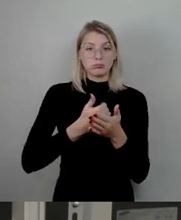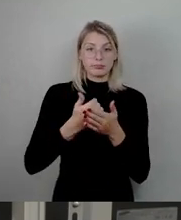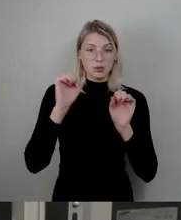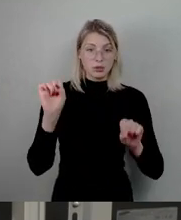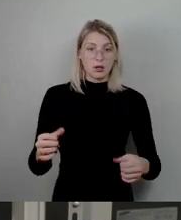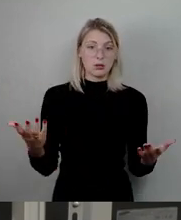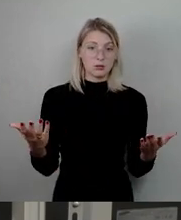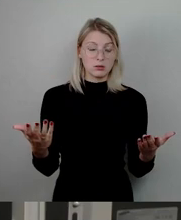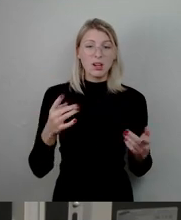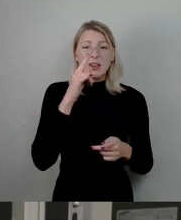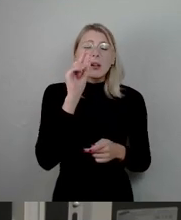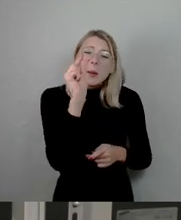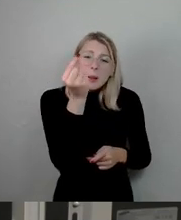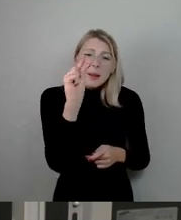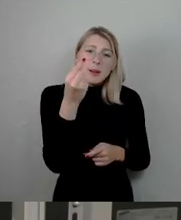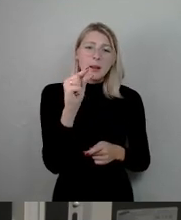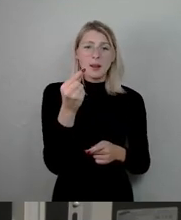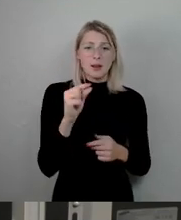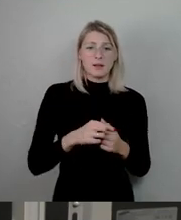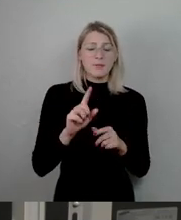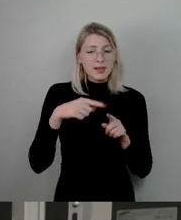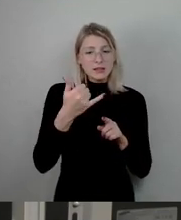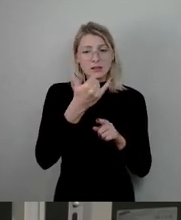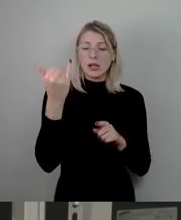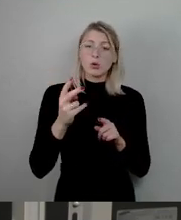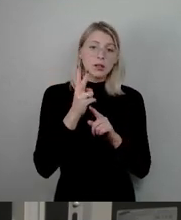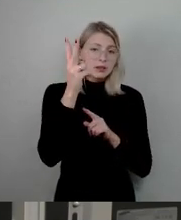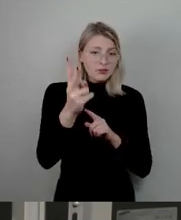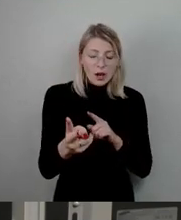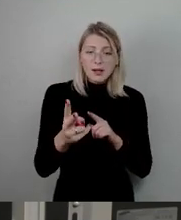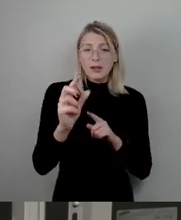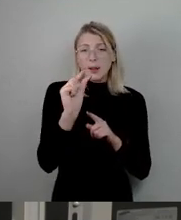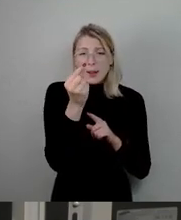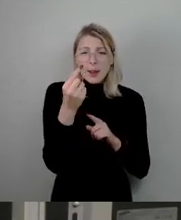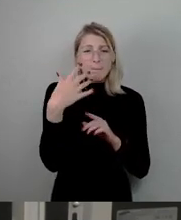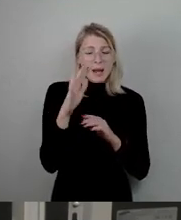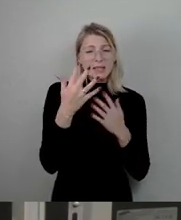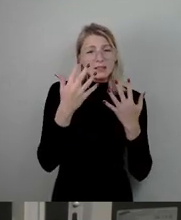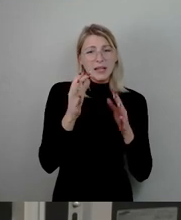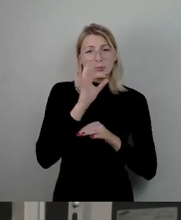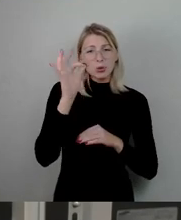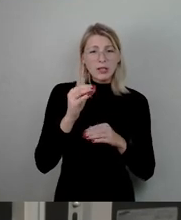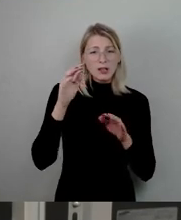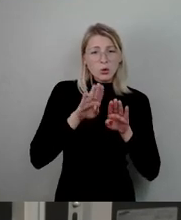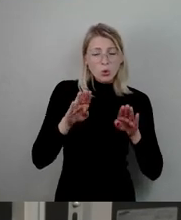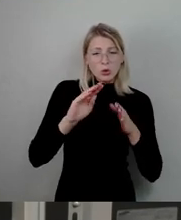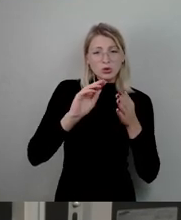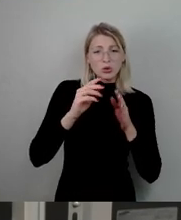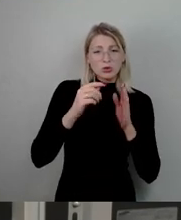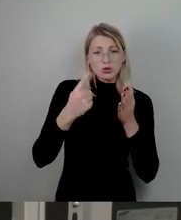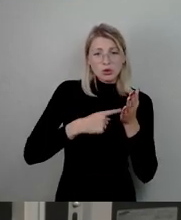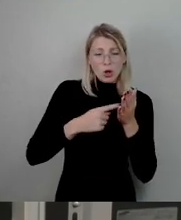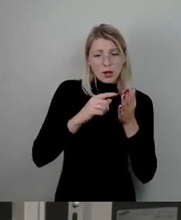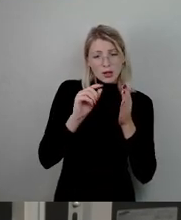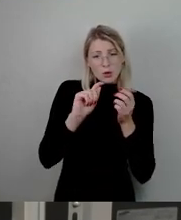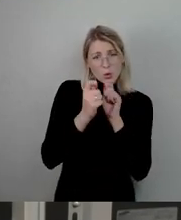bisschen im nächsten Jahr oder übernächsten Jahr, wenn wir 10 Prozent an der Grundsteuer drehen, sind das 10 Millionen im